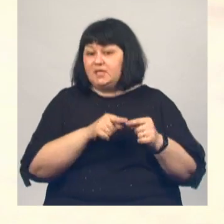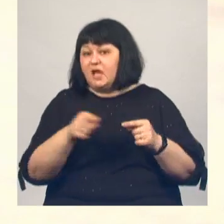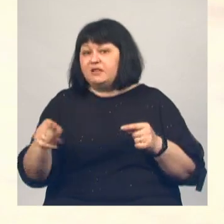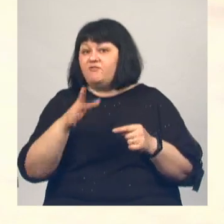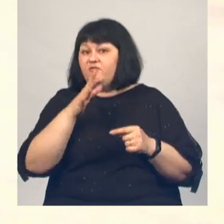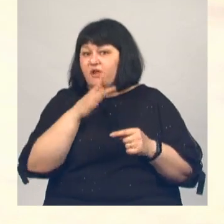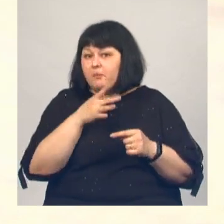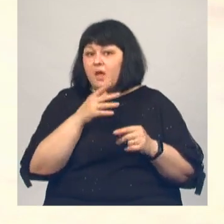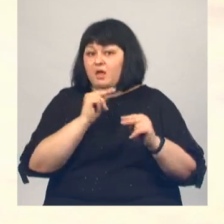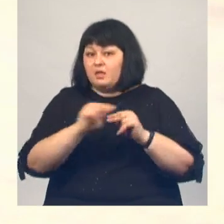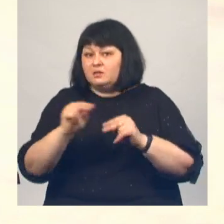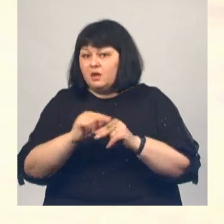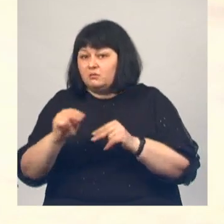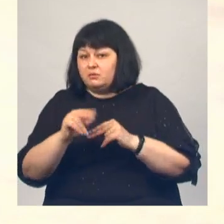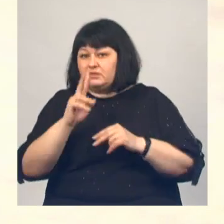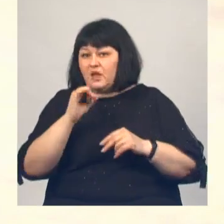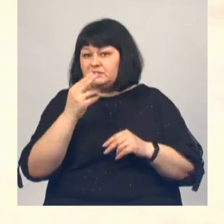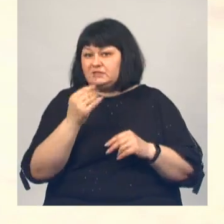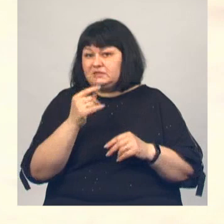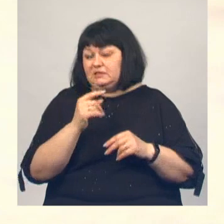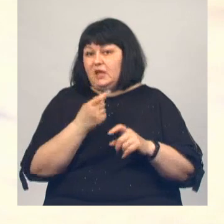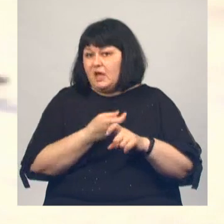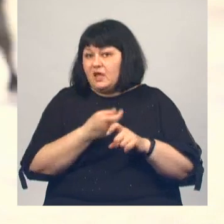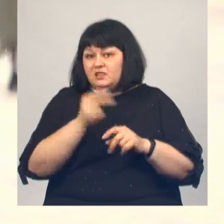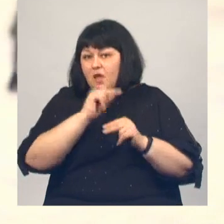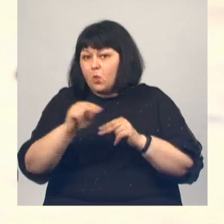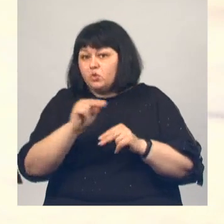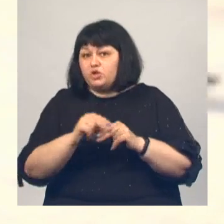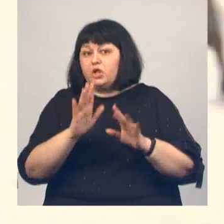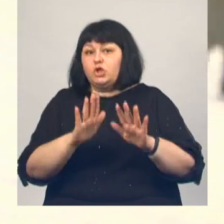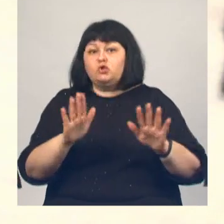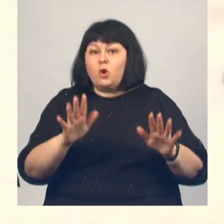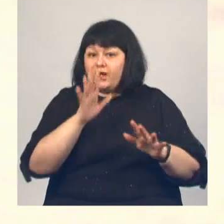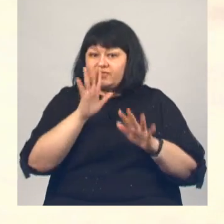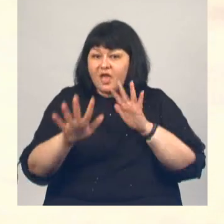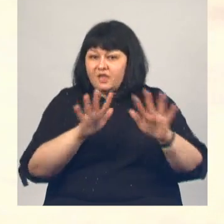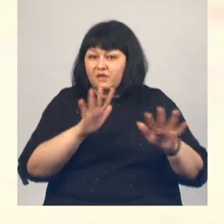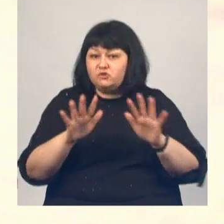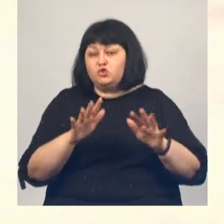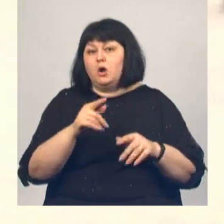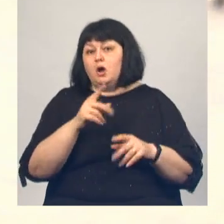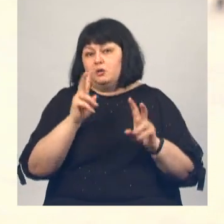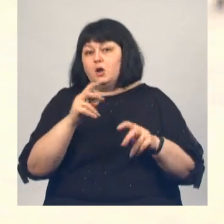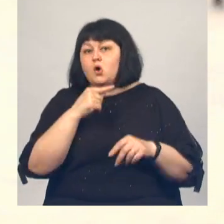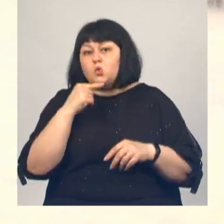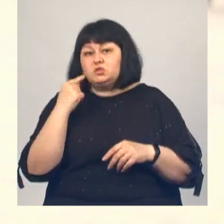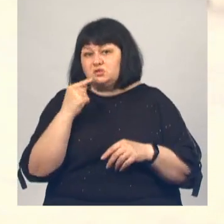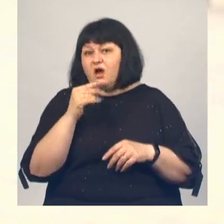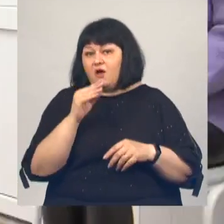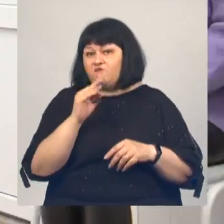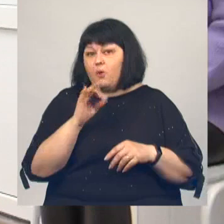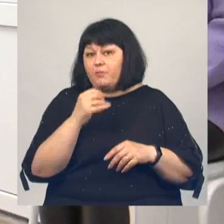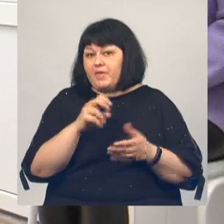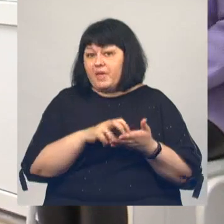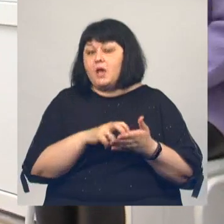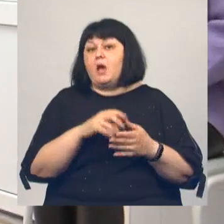накачали нацисты, которые в Украине накачали не только ненавистью, русофобией, да еще и оружием.